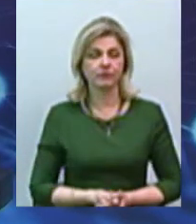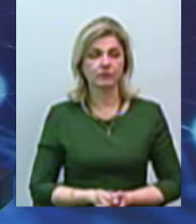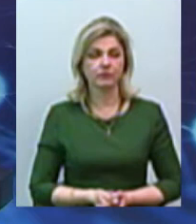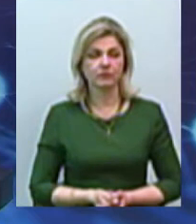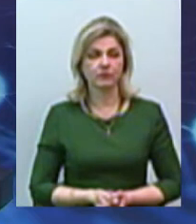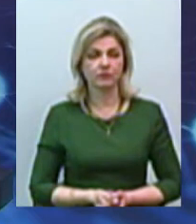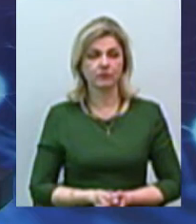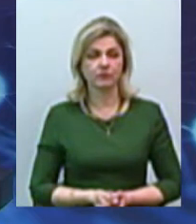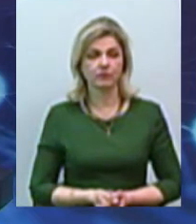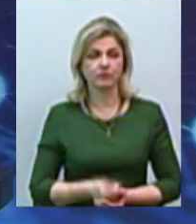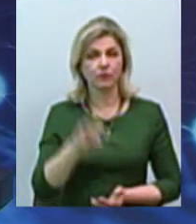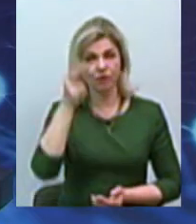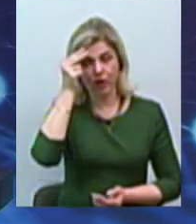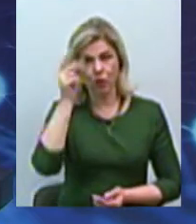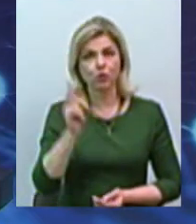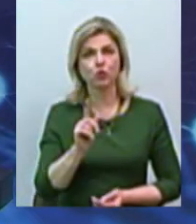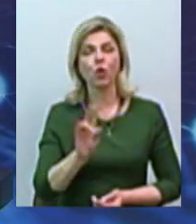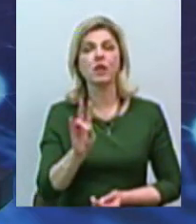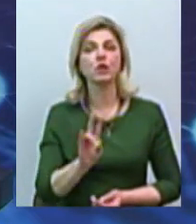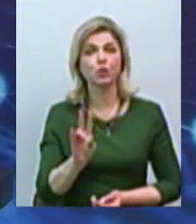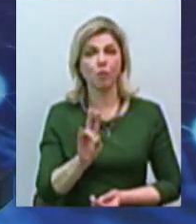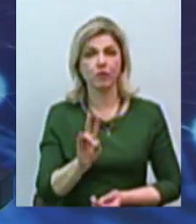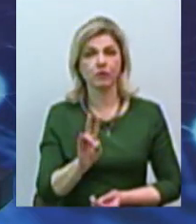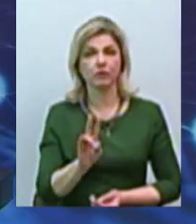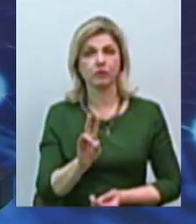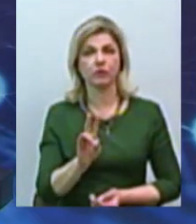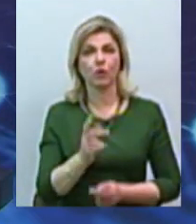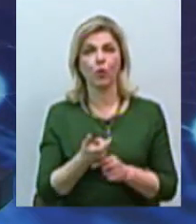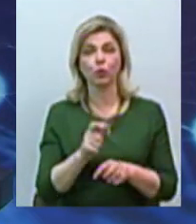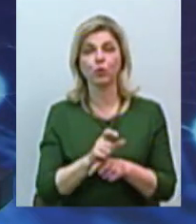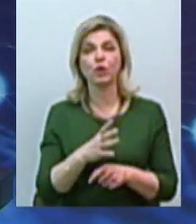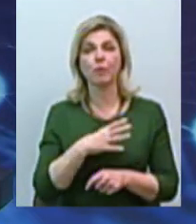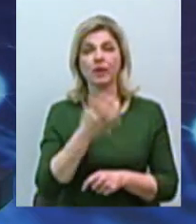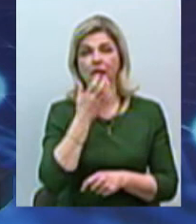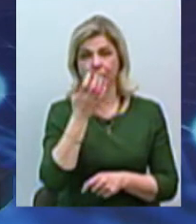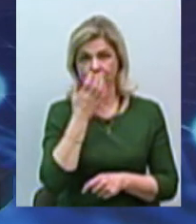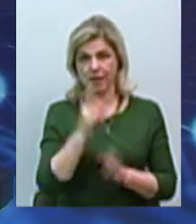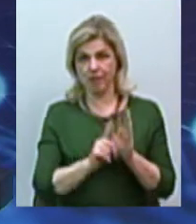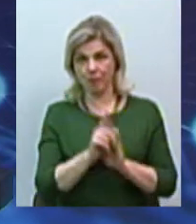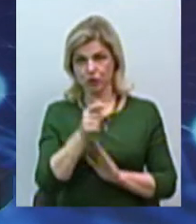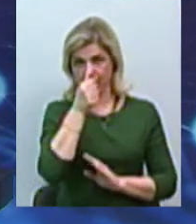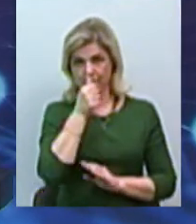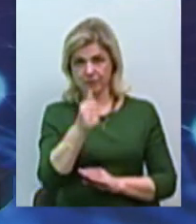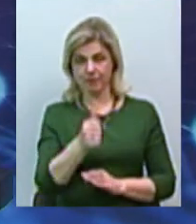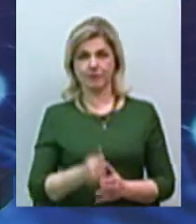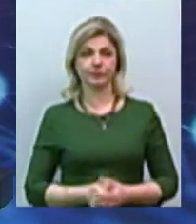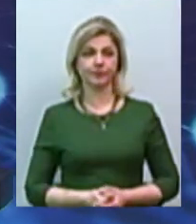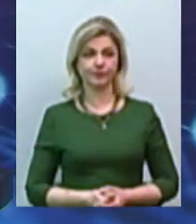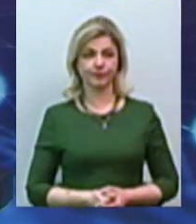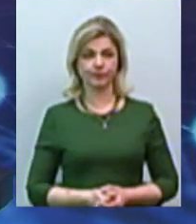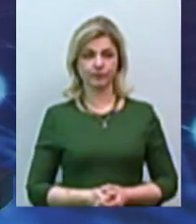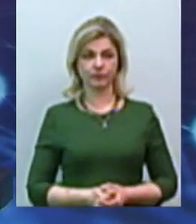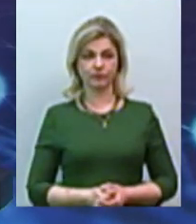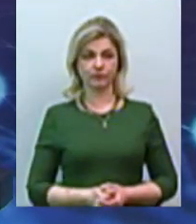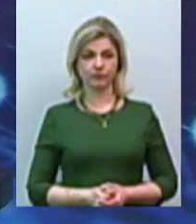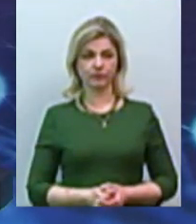Враховуючи те, що листопад-місяць був дуже теплий на початку місяця, на початку місяця до того,